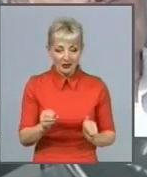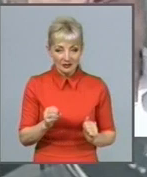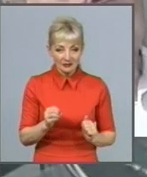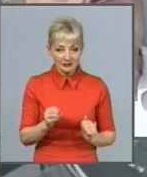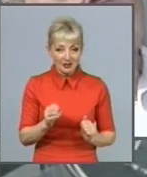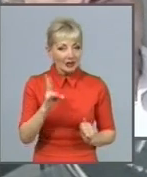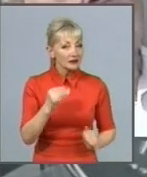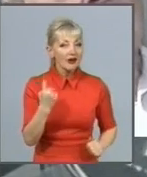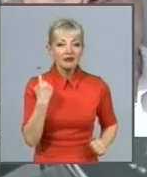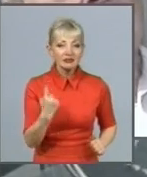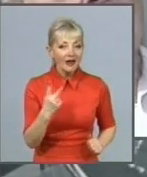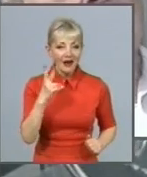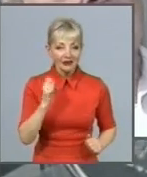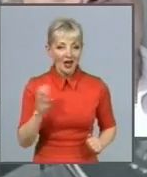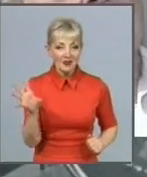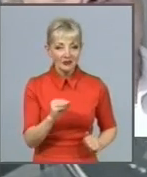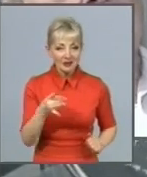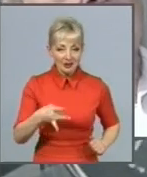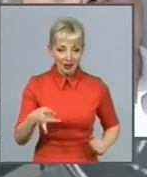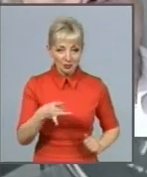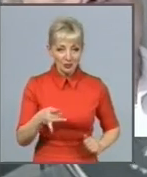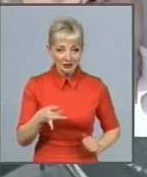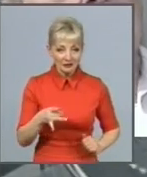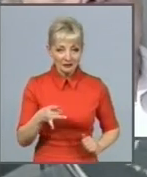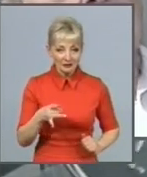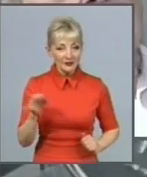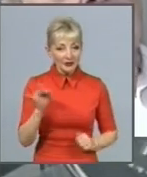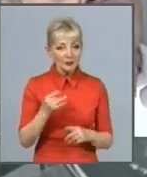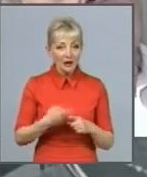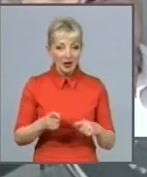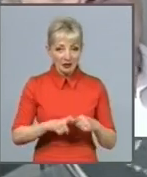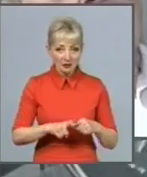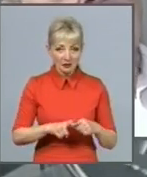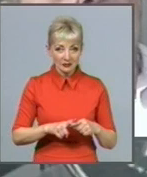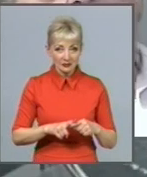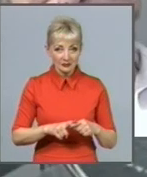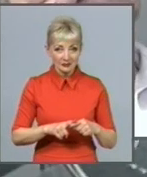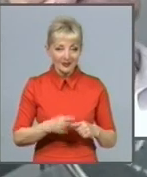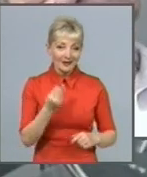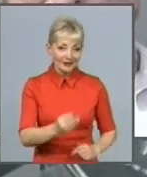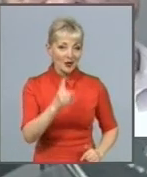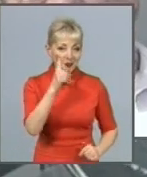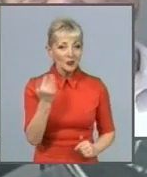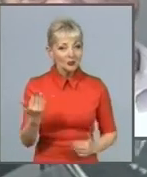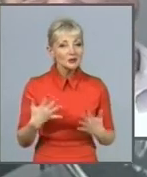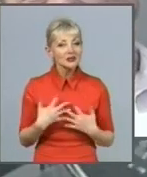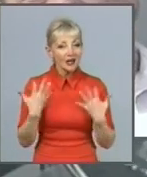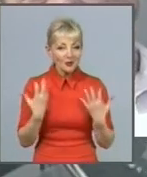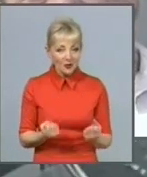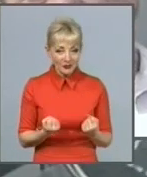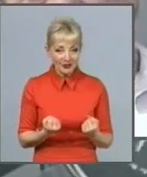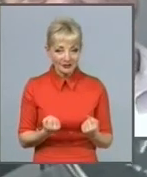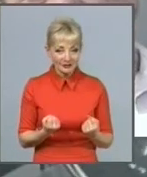на весь район. І тому, дай Бог йому здоров'я, пусть живе